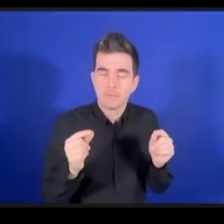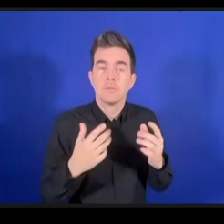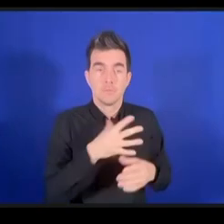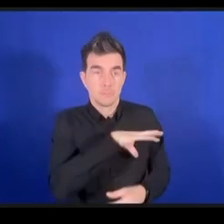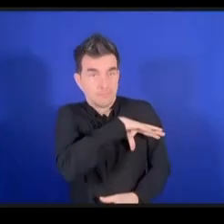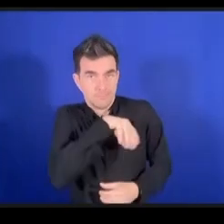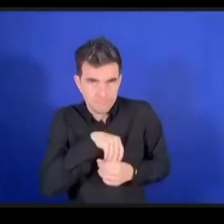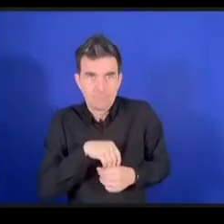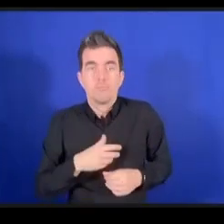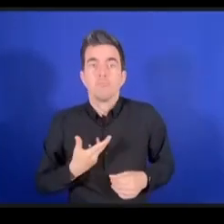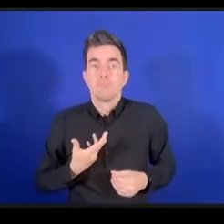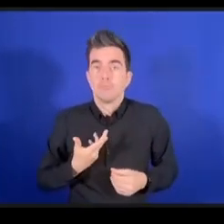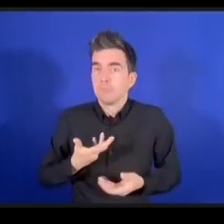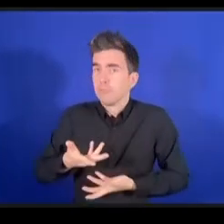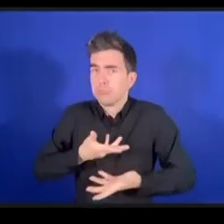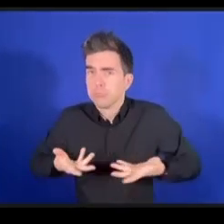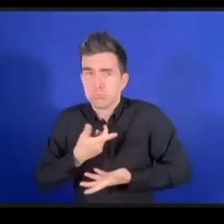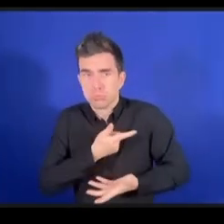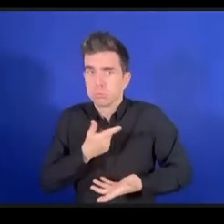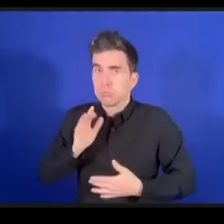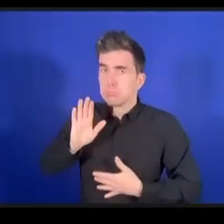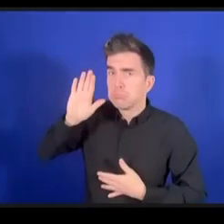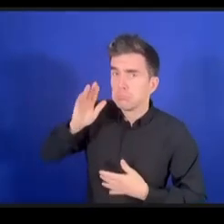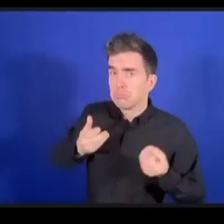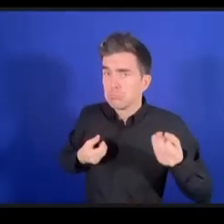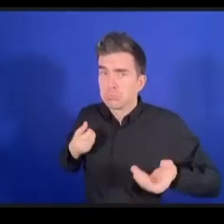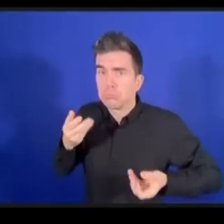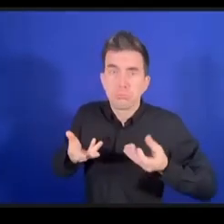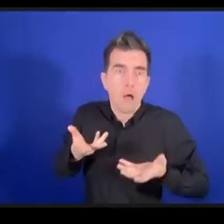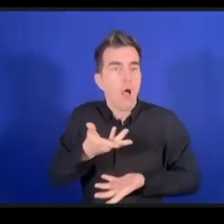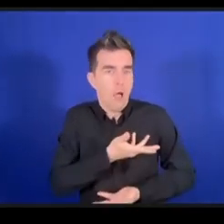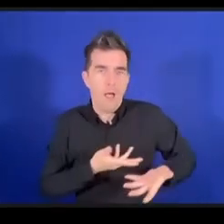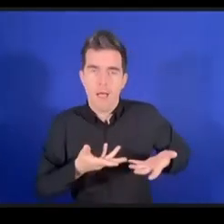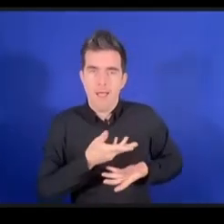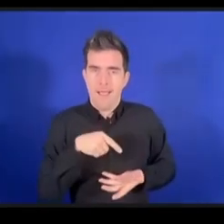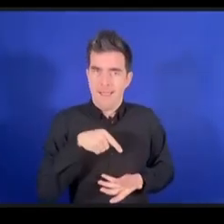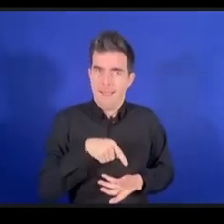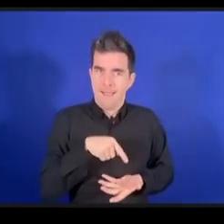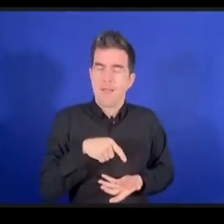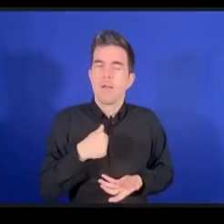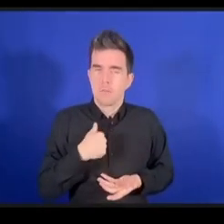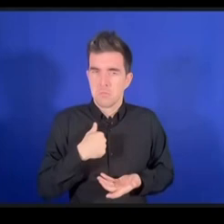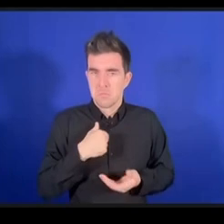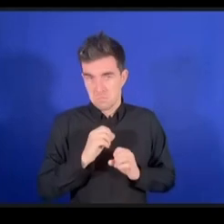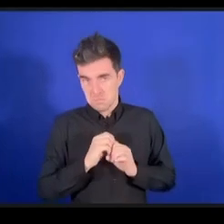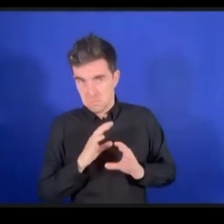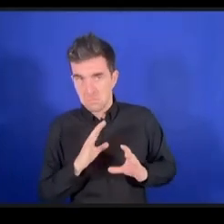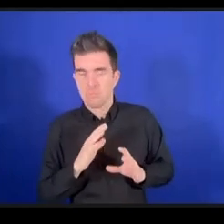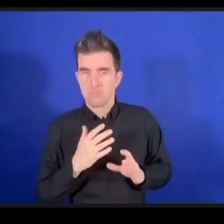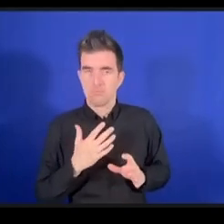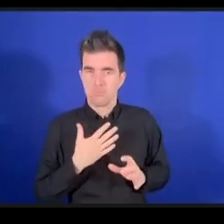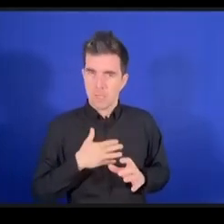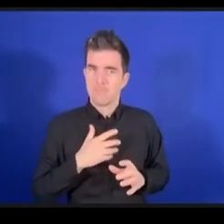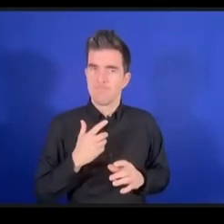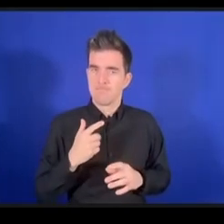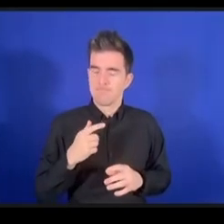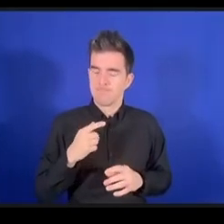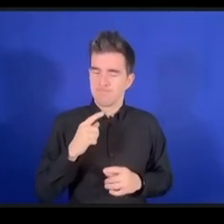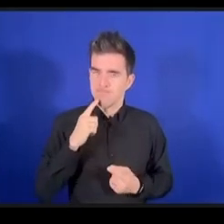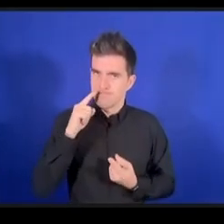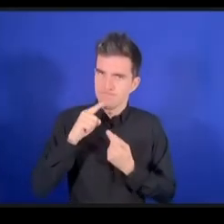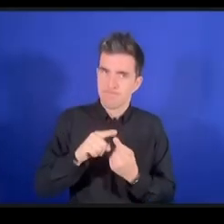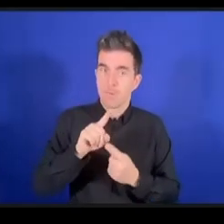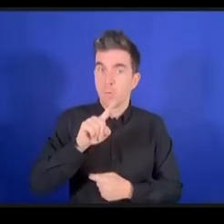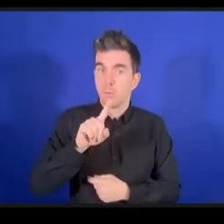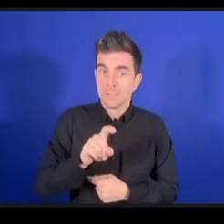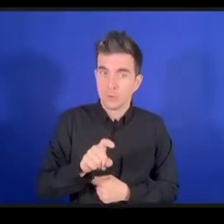وساهموا في نقاشتنا بهذا نعود إلى سؤالكم نتحدث هنا عن